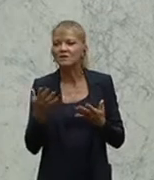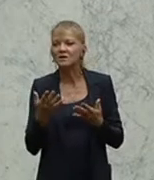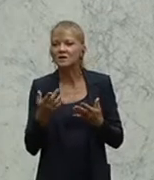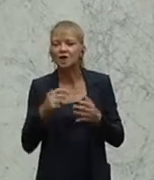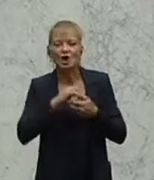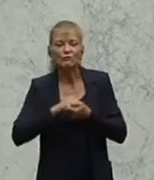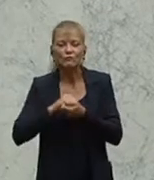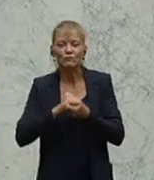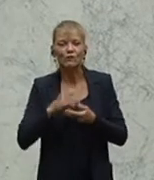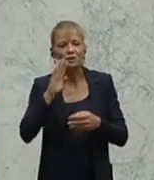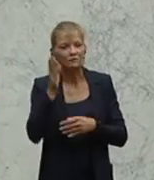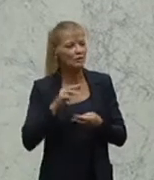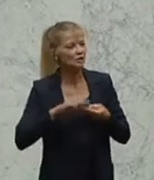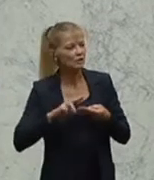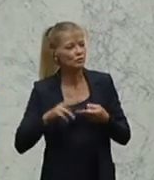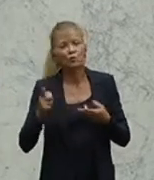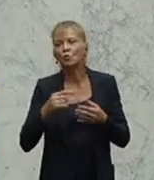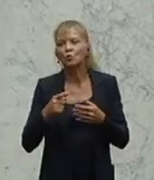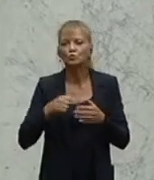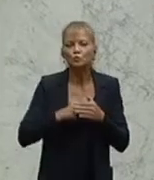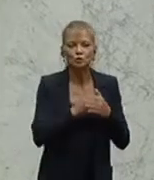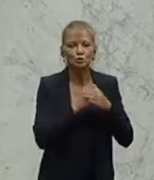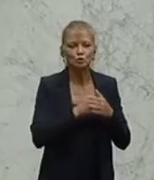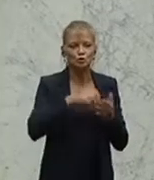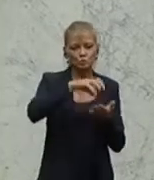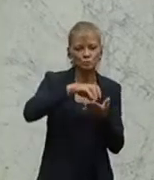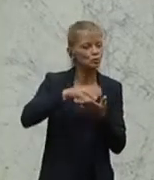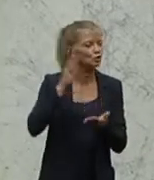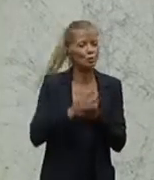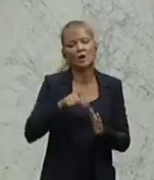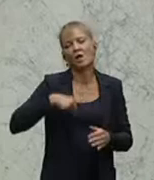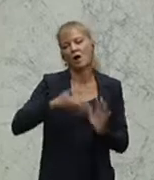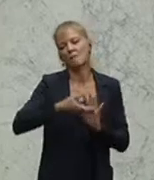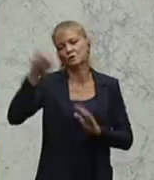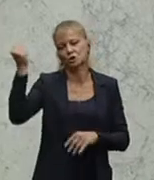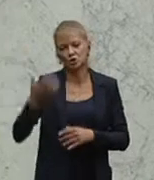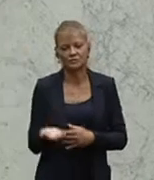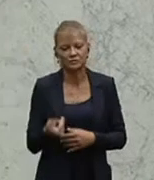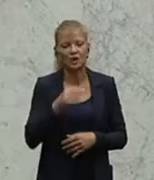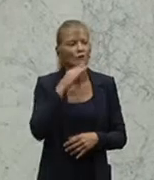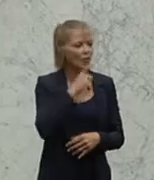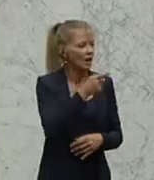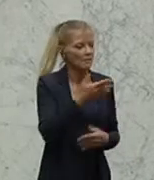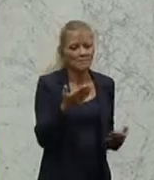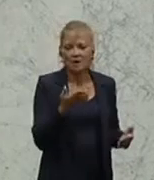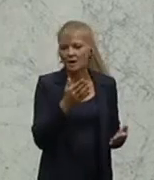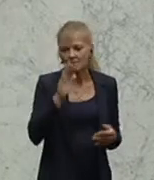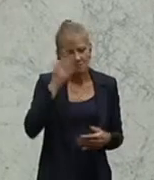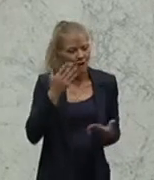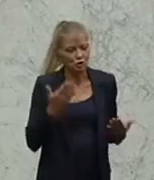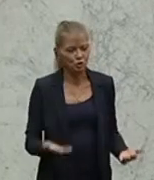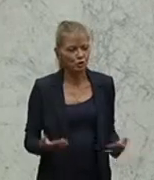nicht amtsführende Stadträte gibt es dort schon lange nicht mehr, Proporzregion gibt es dort schon lange nicht mehr. Also die Vorarlberger sind bekannt, und ich bin ein Vorarlberger,